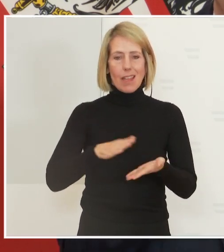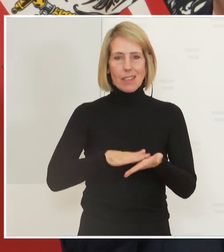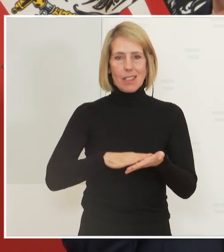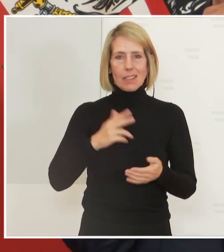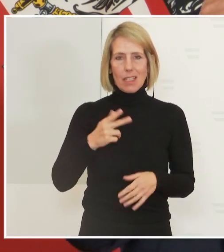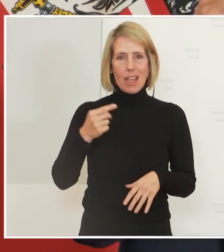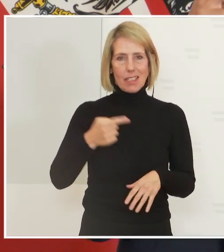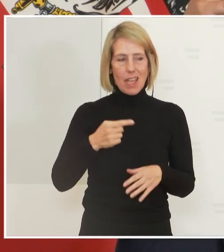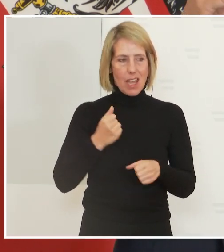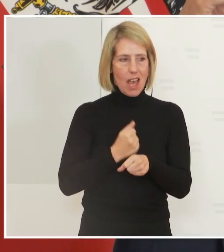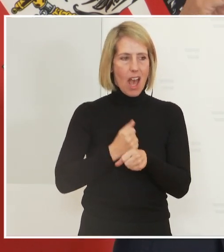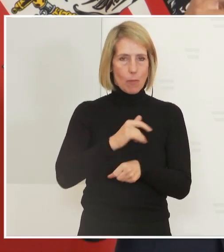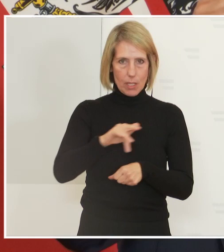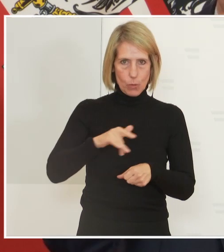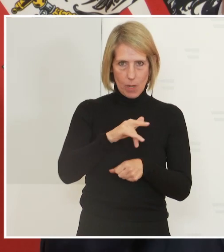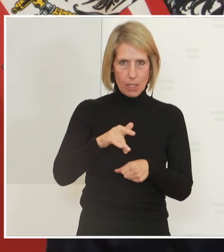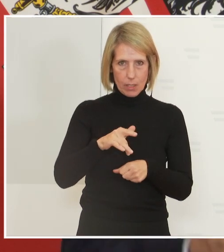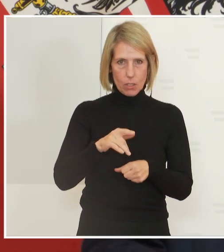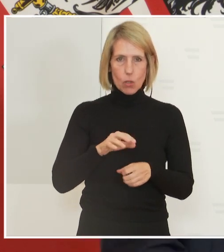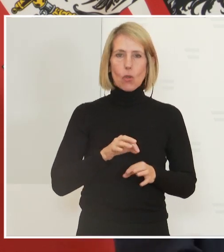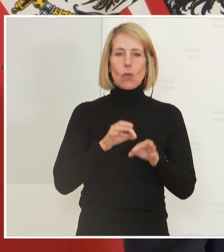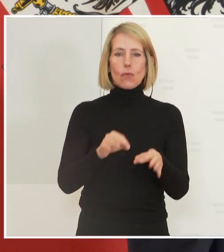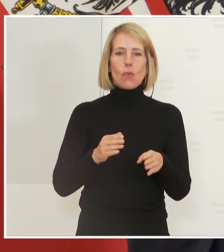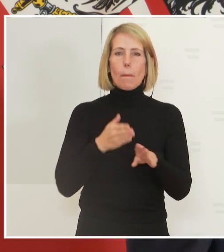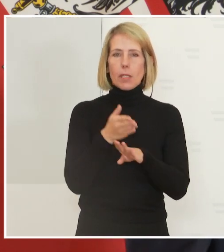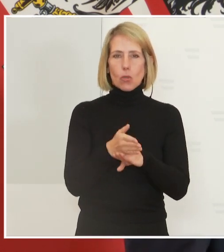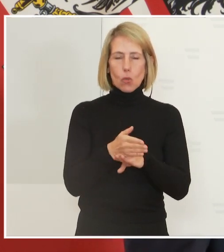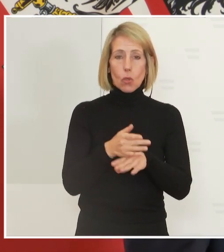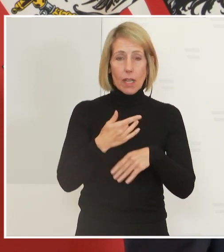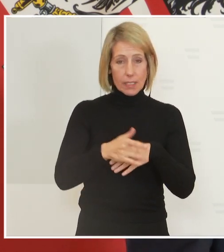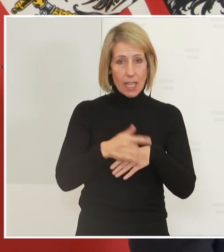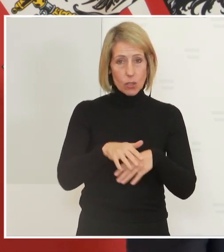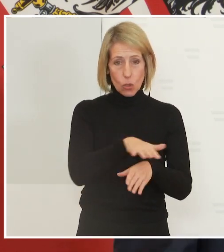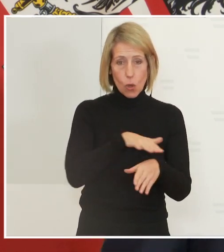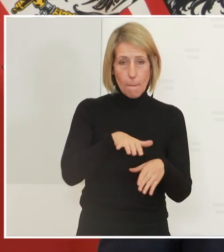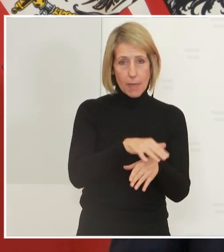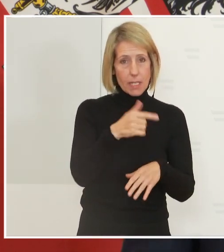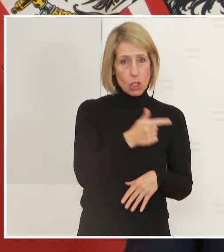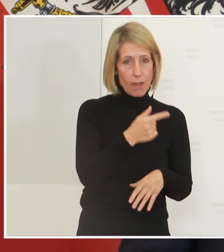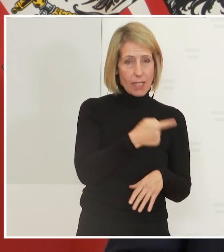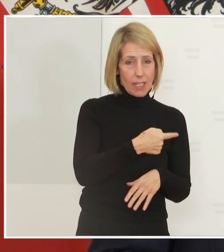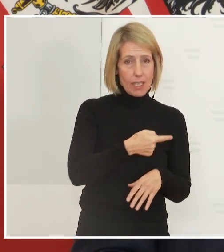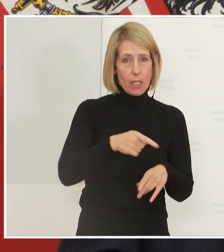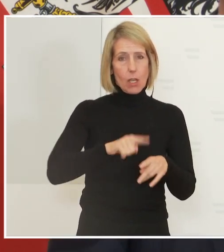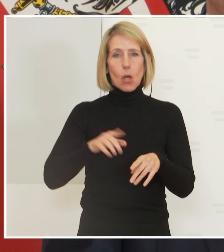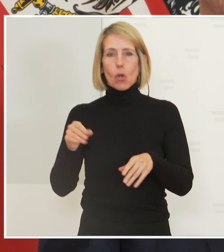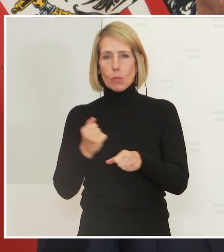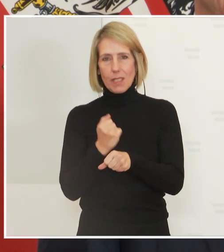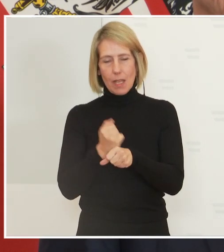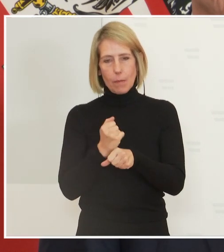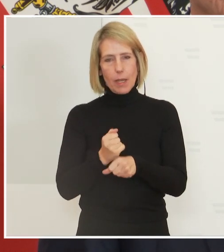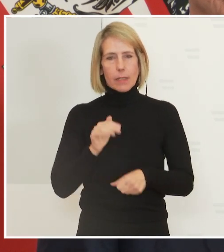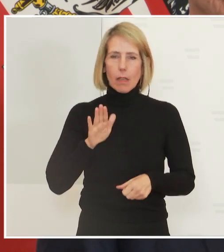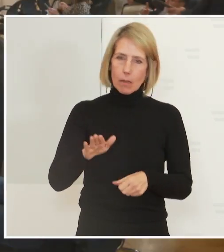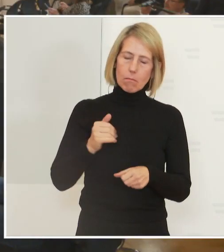Wir haben für den Besuch eines Restaurants die 2G-Regelung und für die Mitarbeiter gelten, die entsprechenden Regeln des